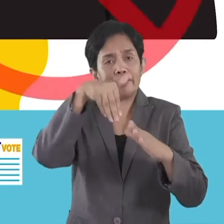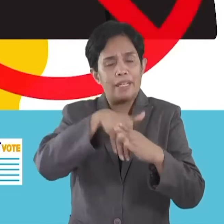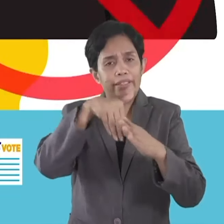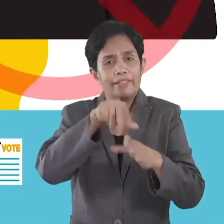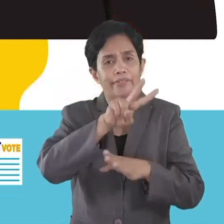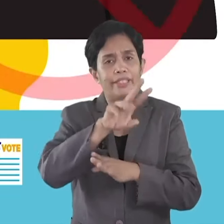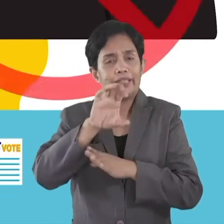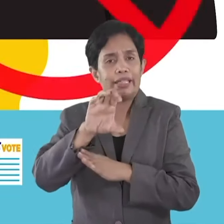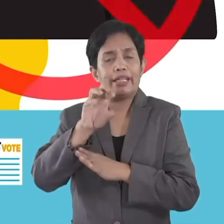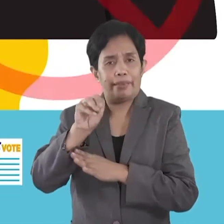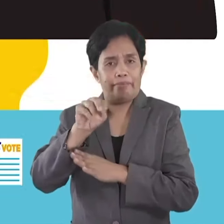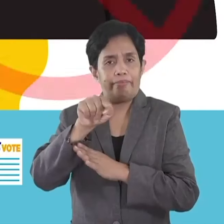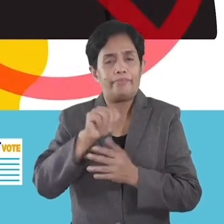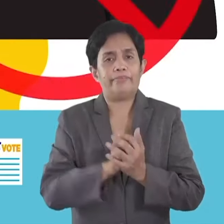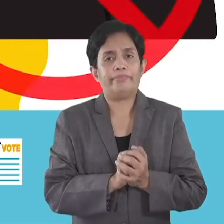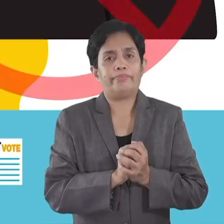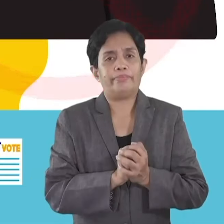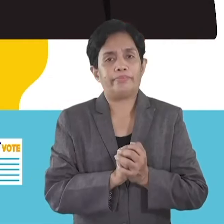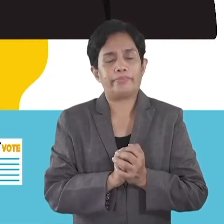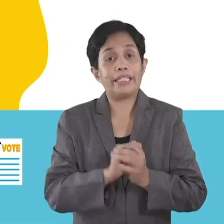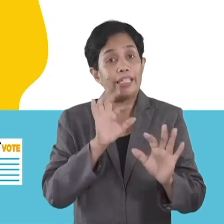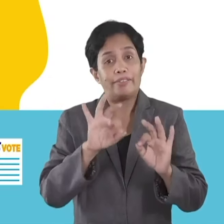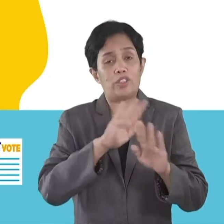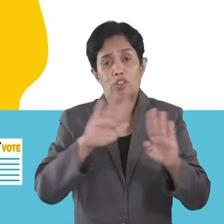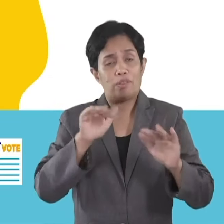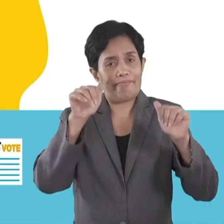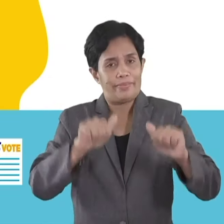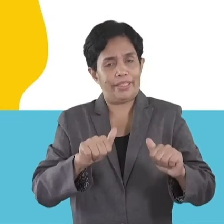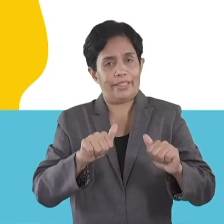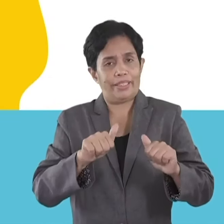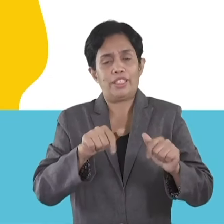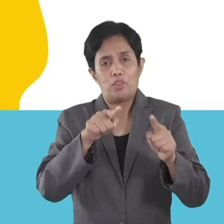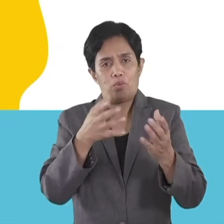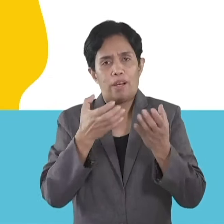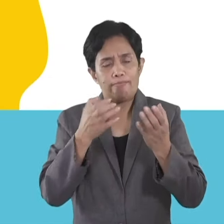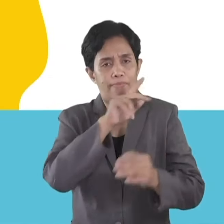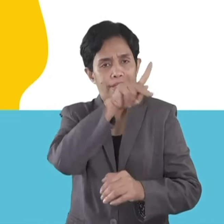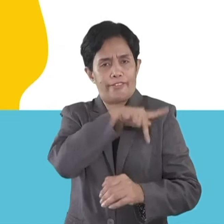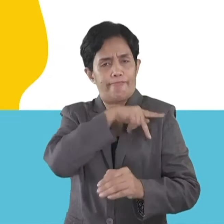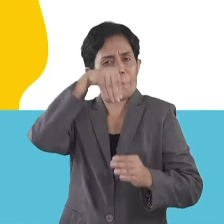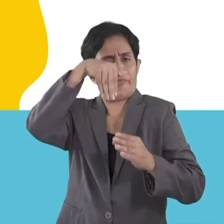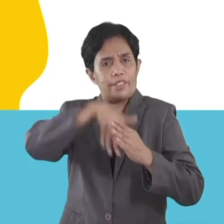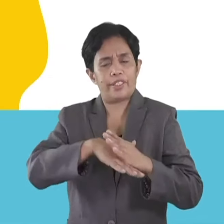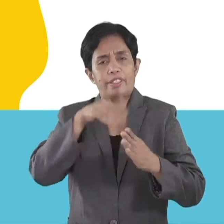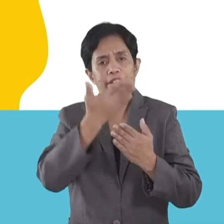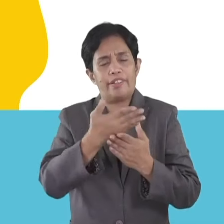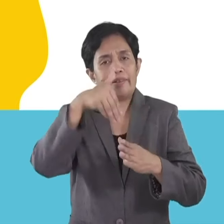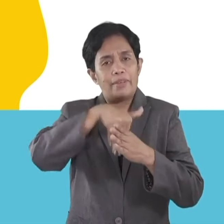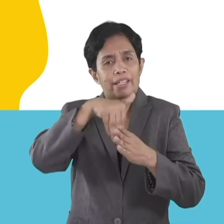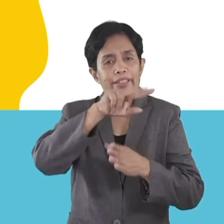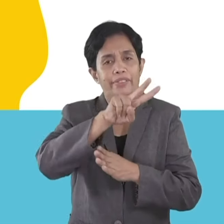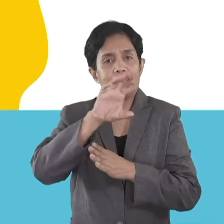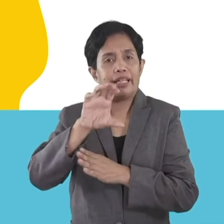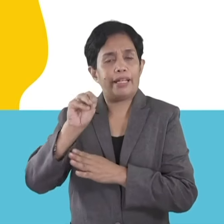VCM o Vote Counting Machine. Kung dili ka mo sugot ni ini o gusto ni mo personal isulod ang balota